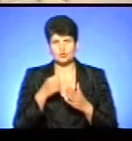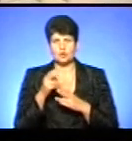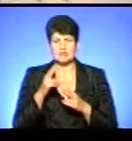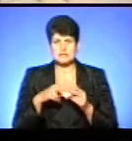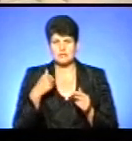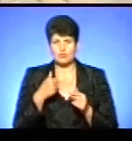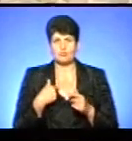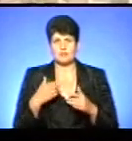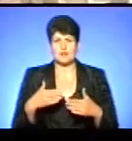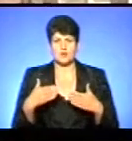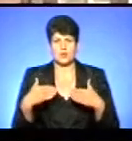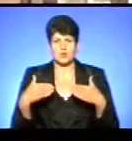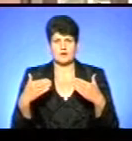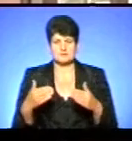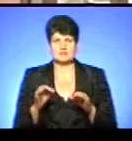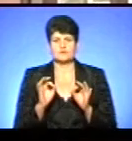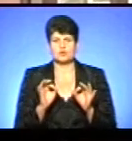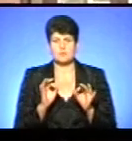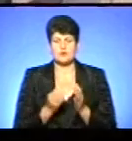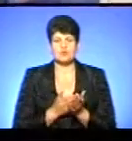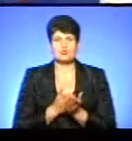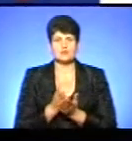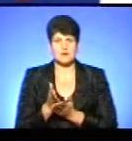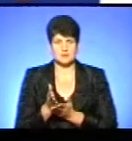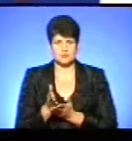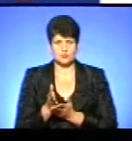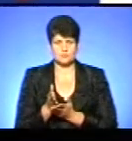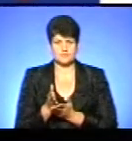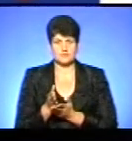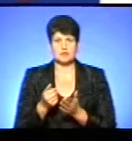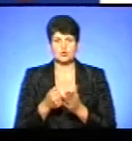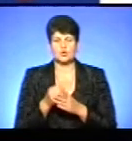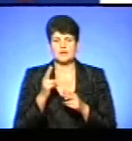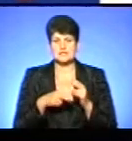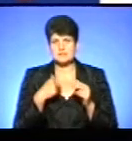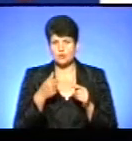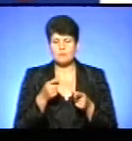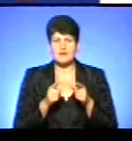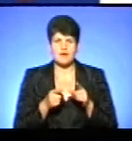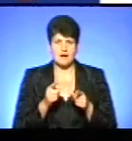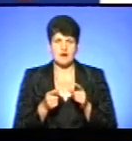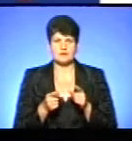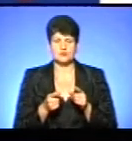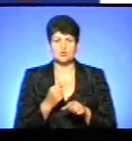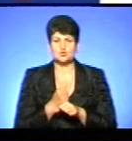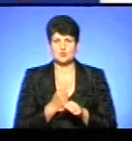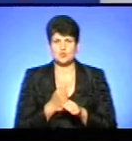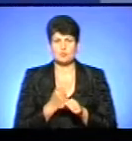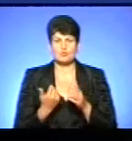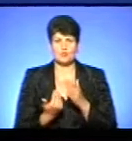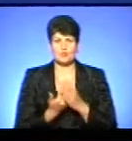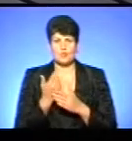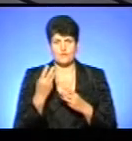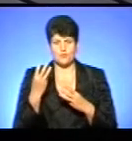рухаємося в такому нормальному напрямку і до кінця року ми реально зробимо нову